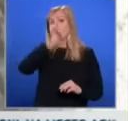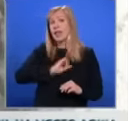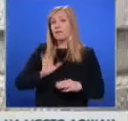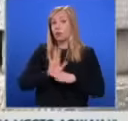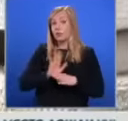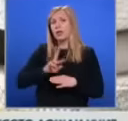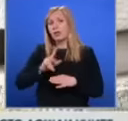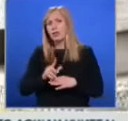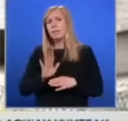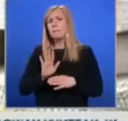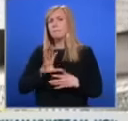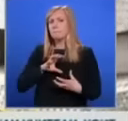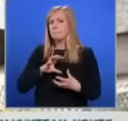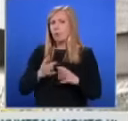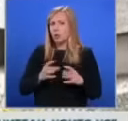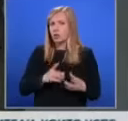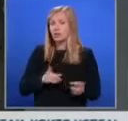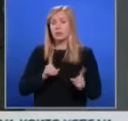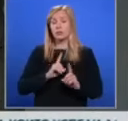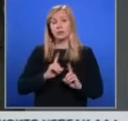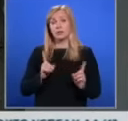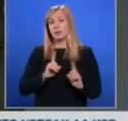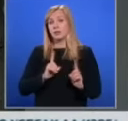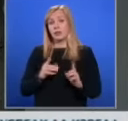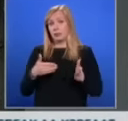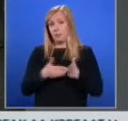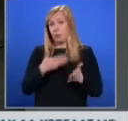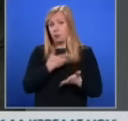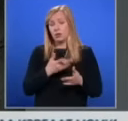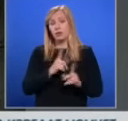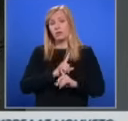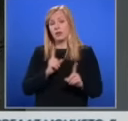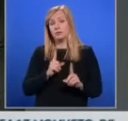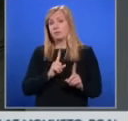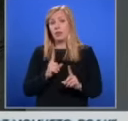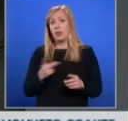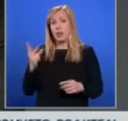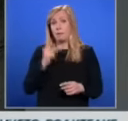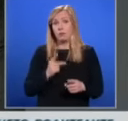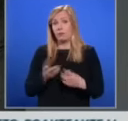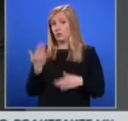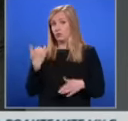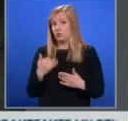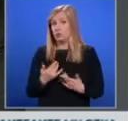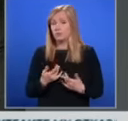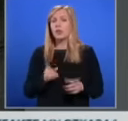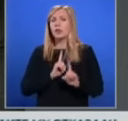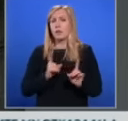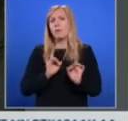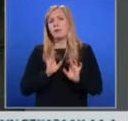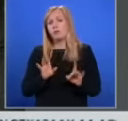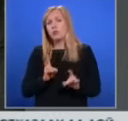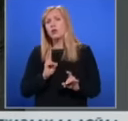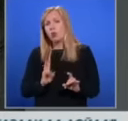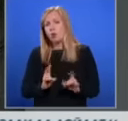нежелани личности в Скопие, това би било безпредцедентно. Аз нямам информация, примерно две страни, членки на